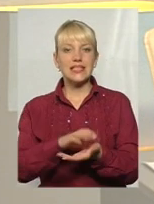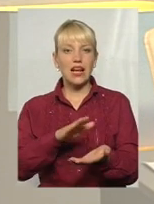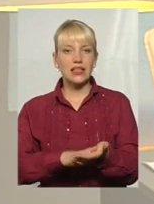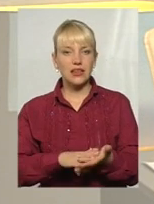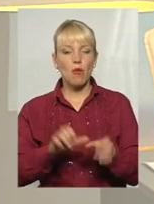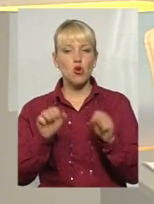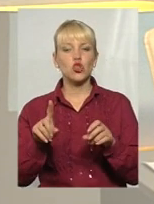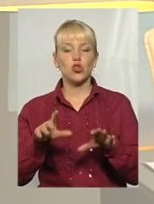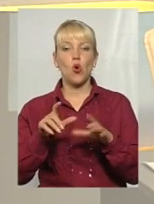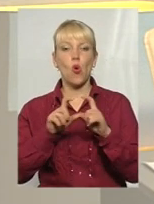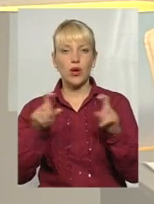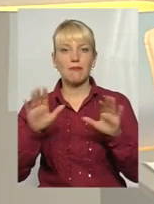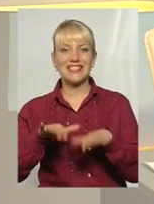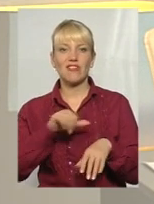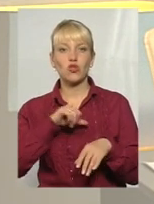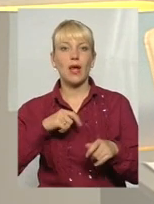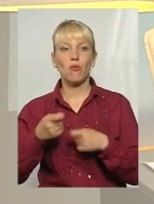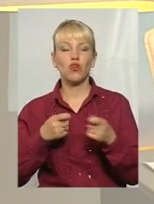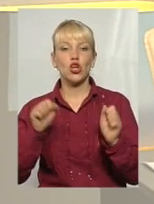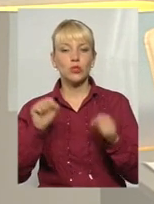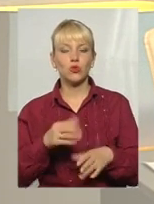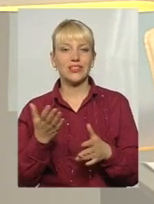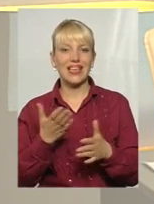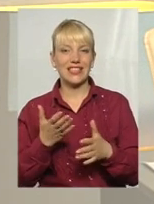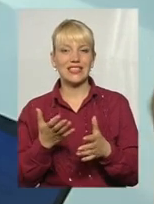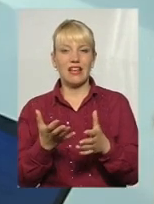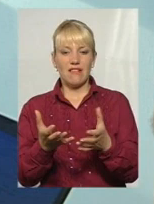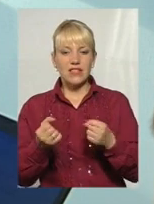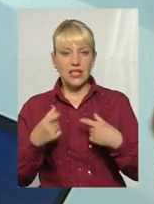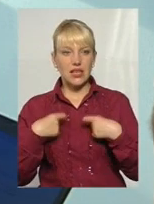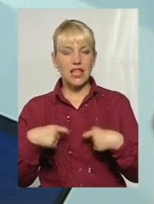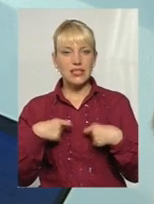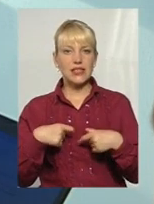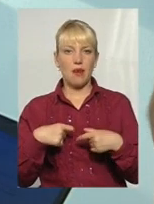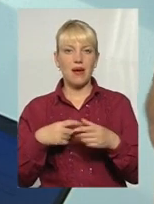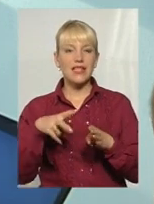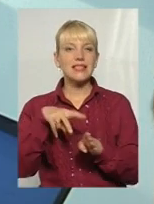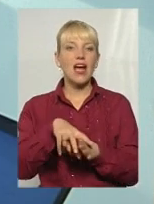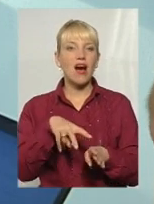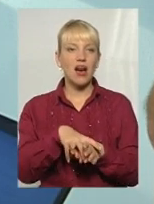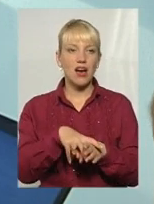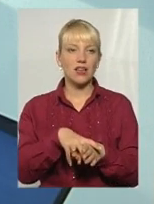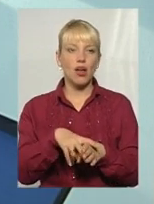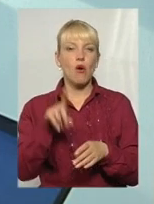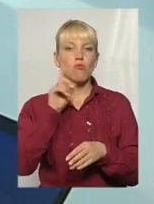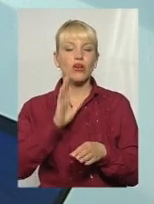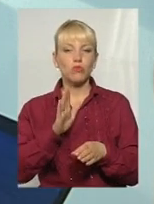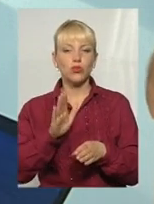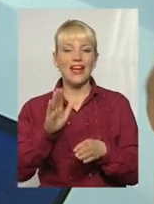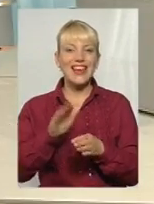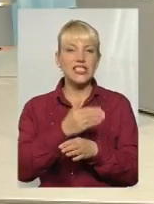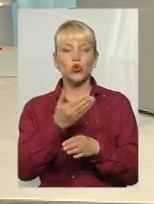місцевого самоврядування зможуть якийсь посильний взяти на себе тягар в цьому, поки буде структуризація,